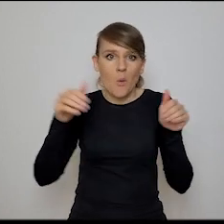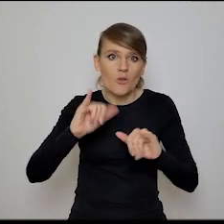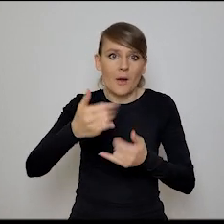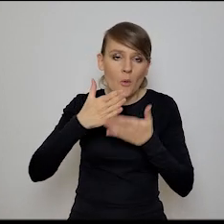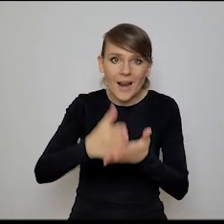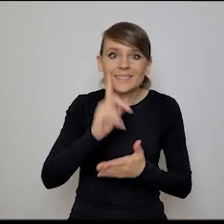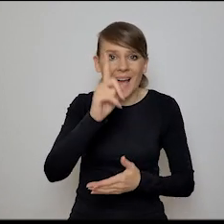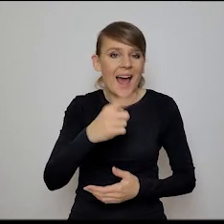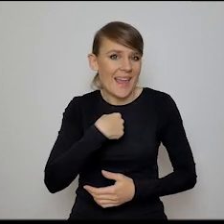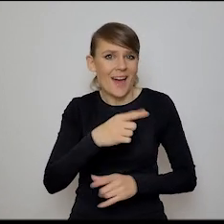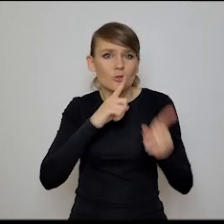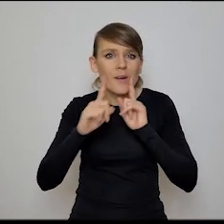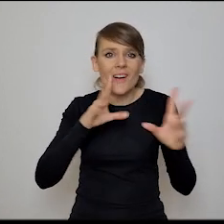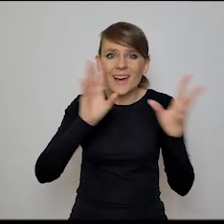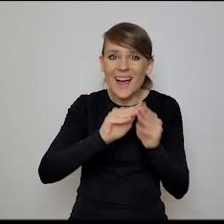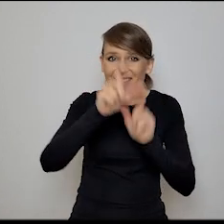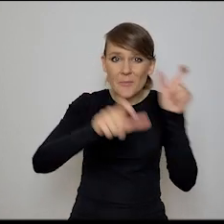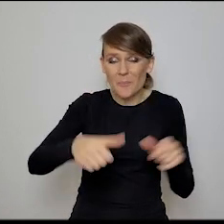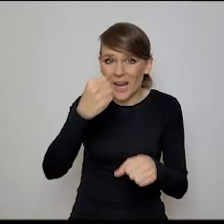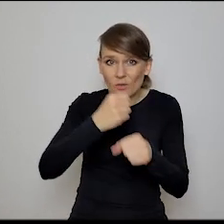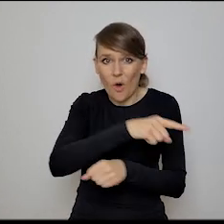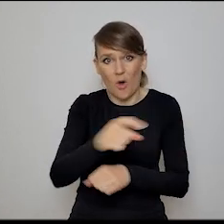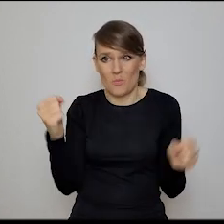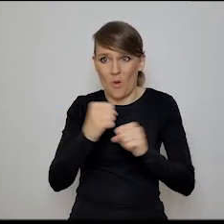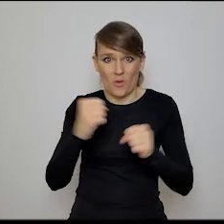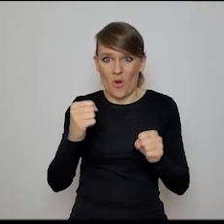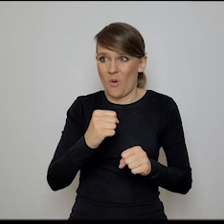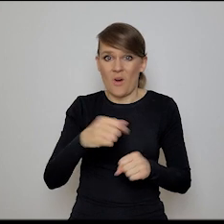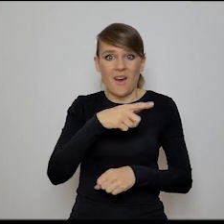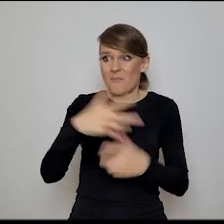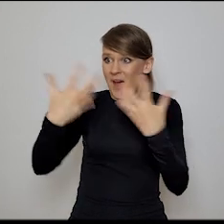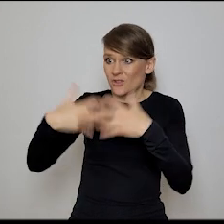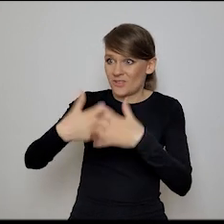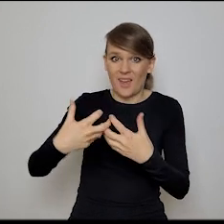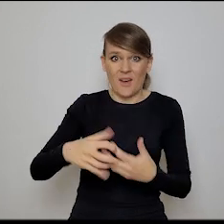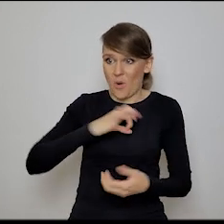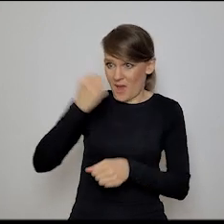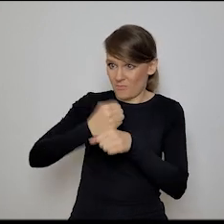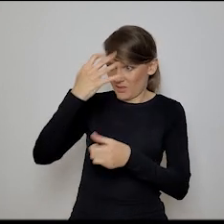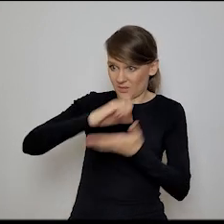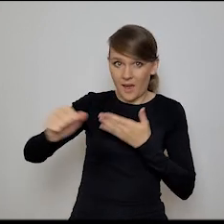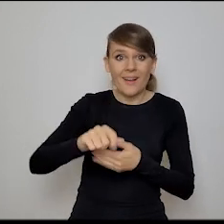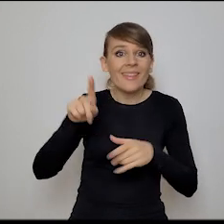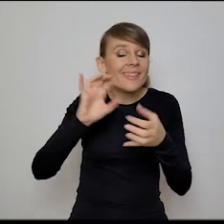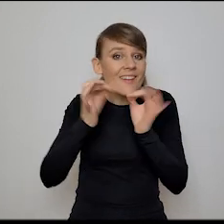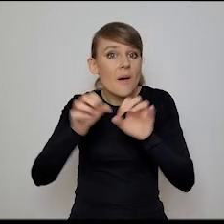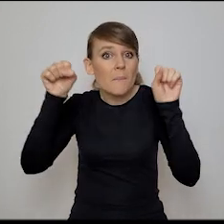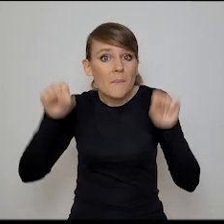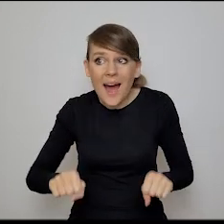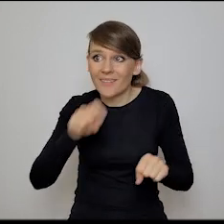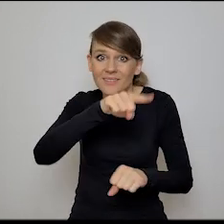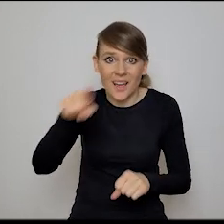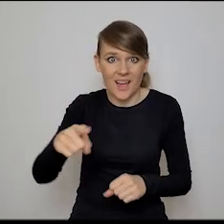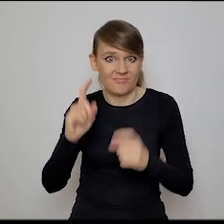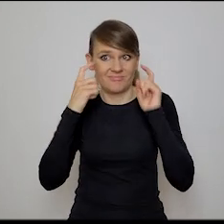ja widzę, wiesz, ja rozmawiam z pracownikami, którzy się boją, że im maszyny zabiorą pracę, tak. I oni w banki się boją, bardzo w bankach,